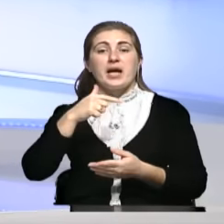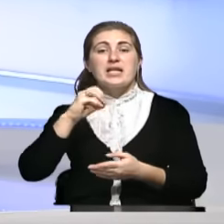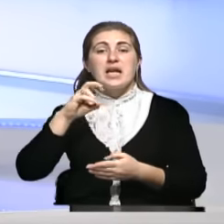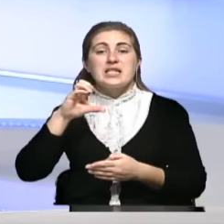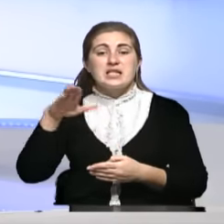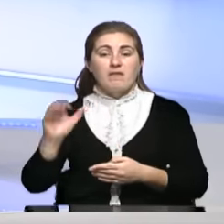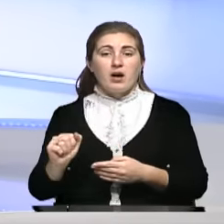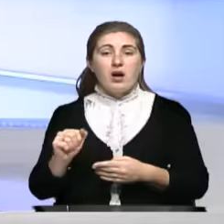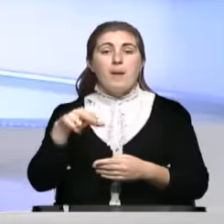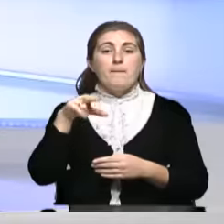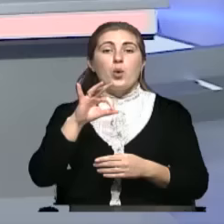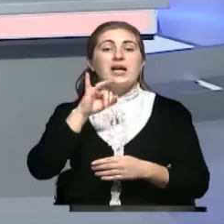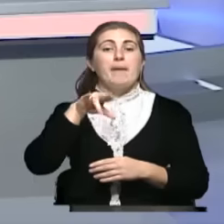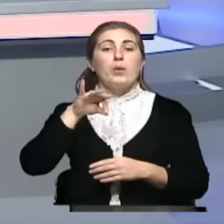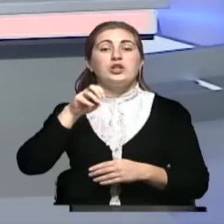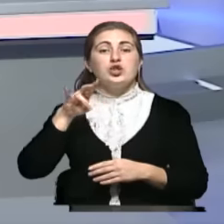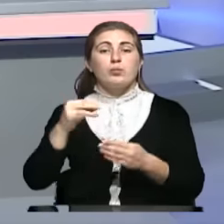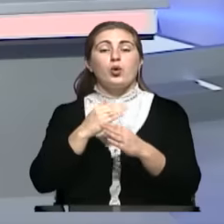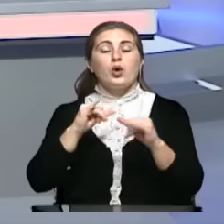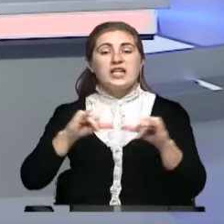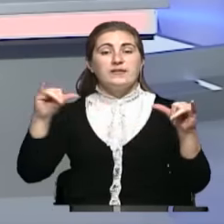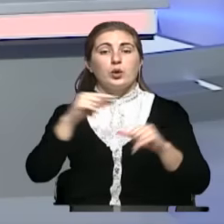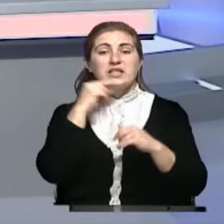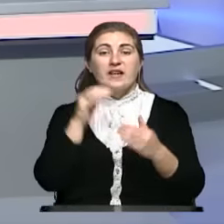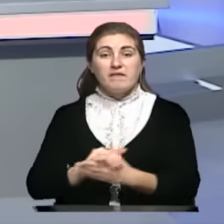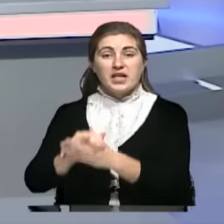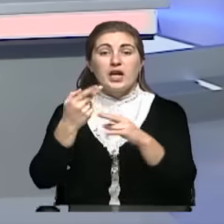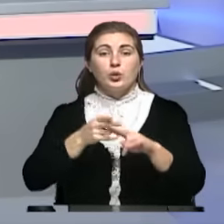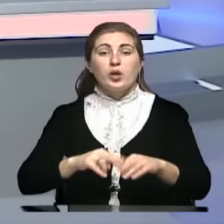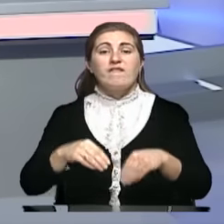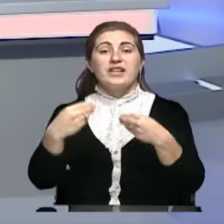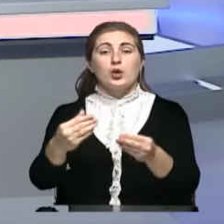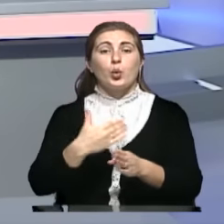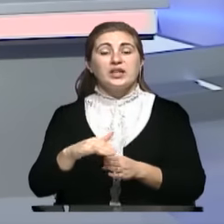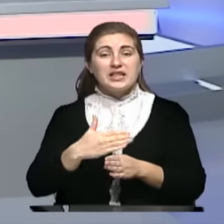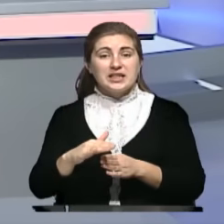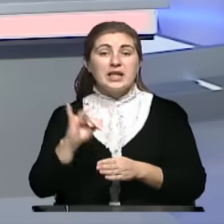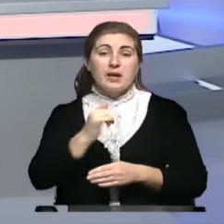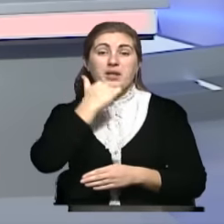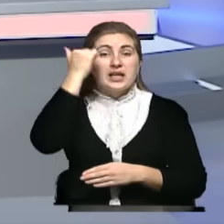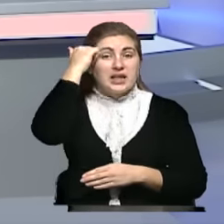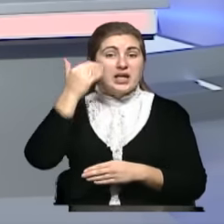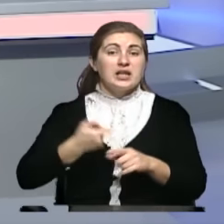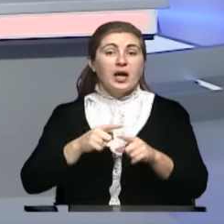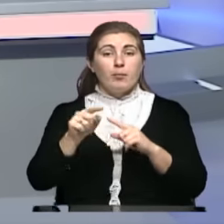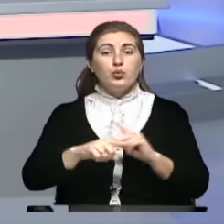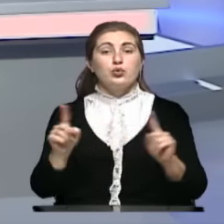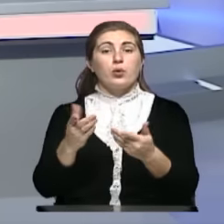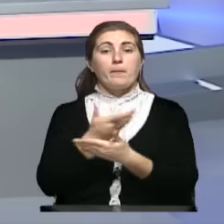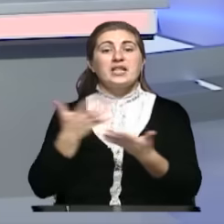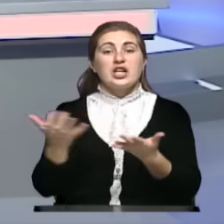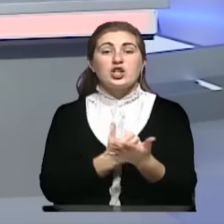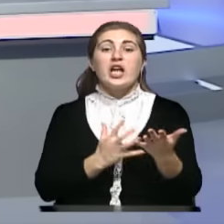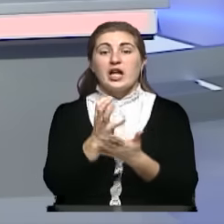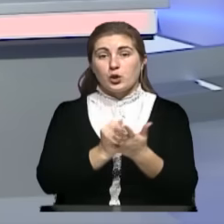по ипотечному развитию Российской Федерации, который выдает кредиты. И благодаря тому, что мы нашли ресурсы,